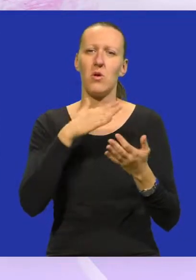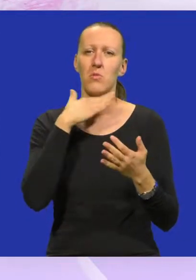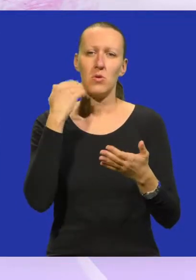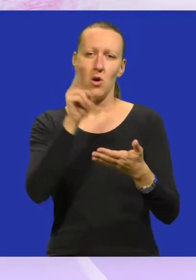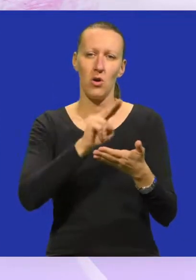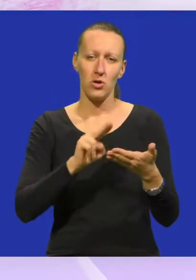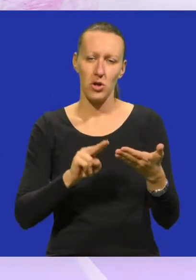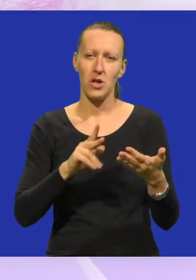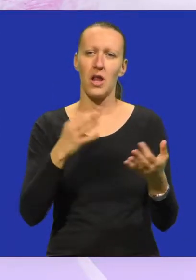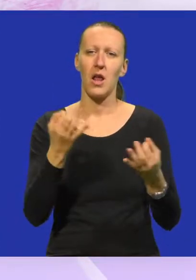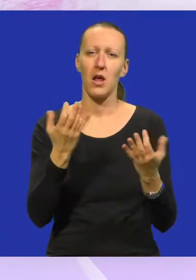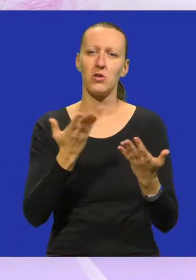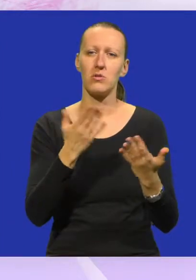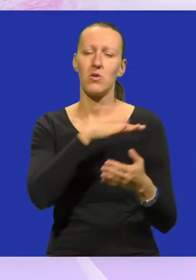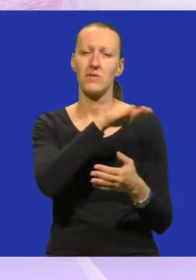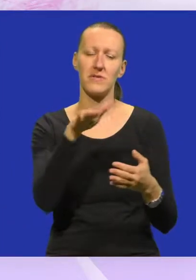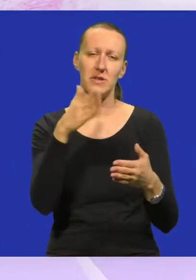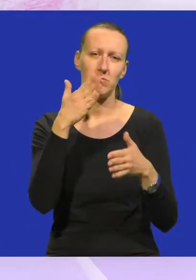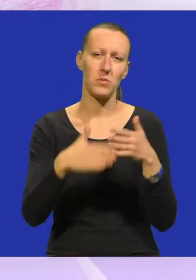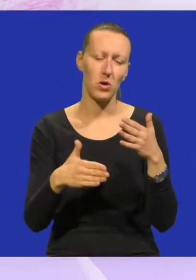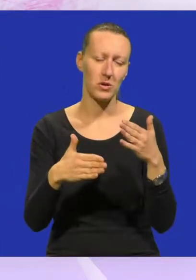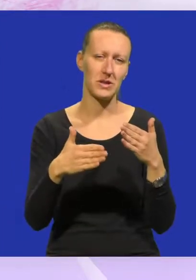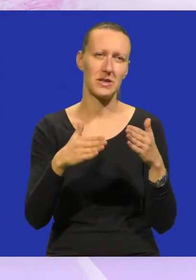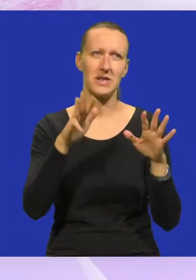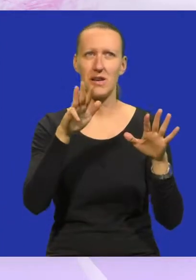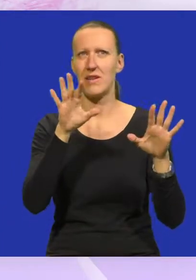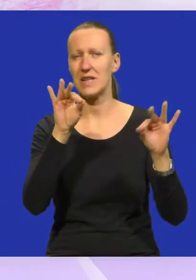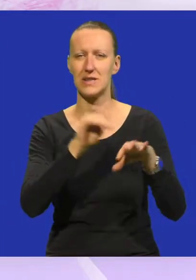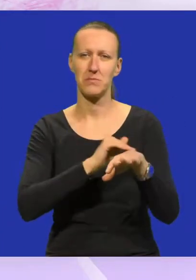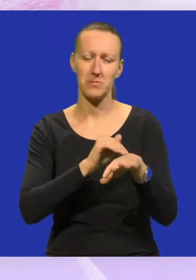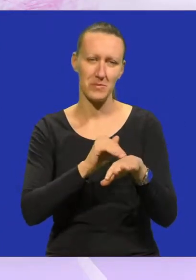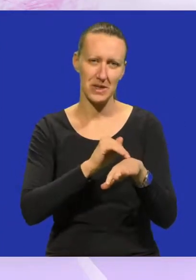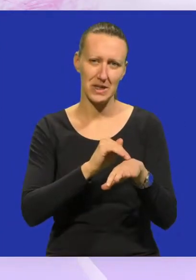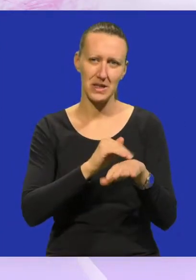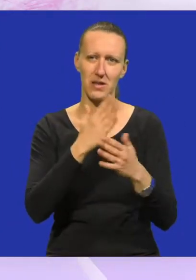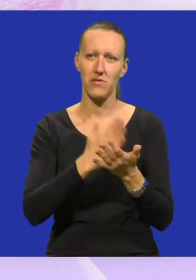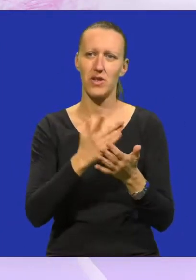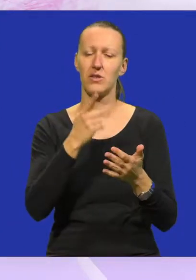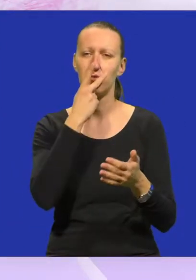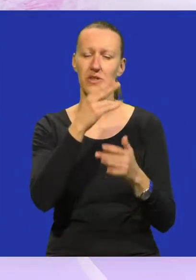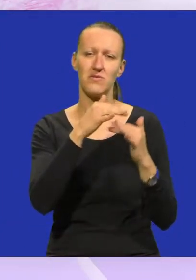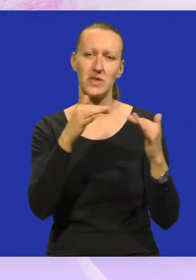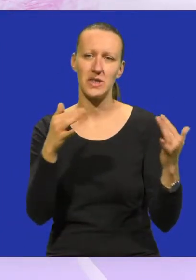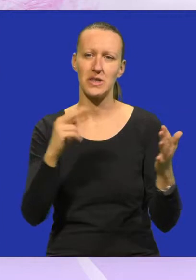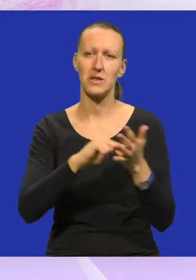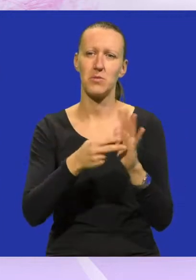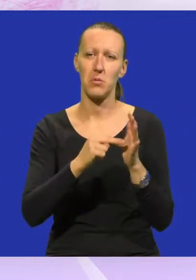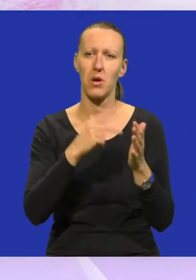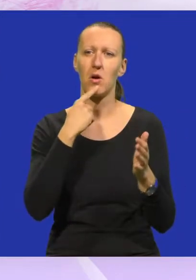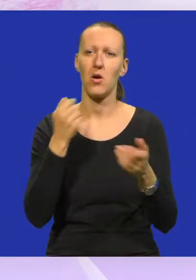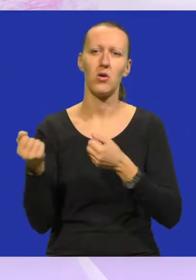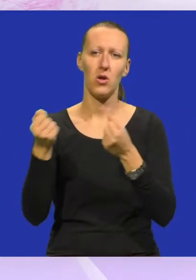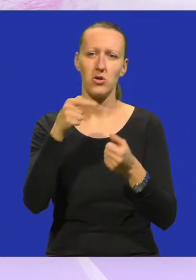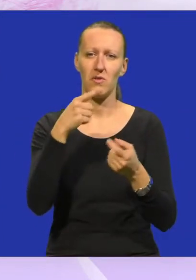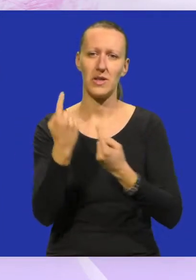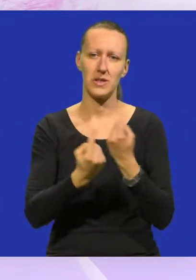puno čitali, o čemu svi zadnjih 9-10 mjeseci već ne lazimo na razno razne probleme koje nam donosi